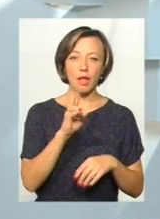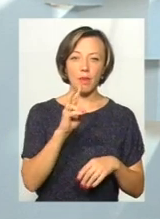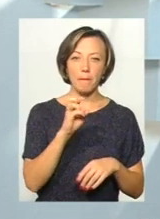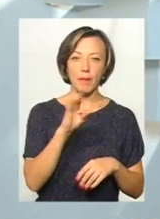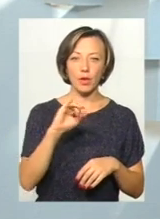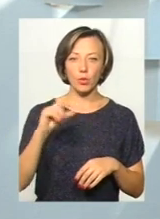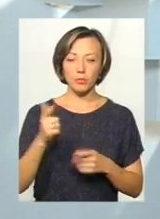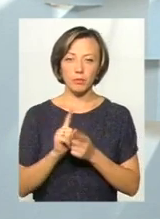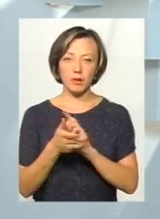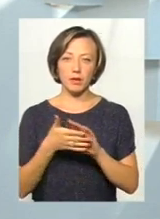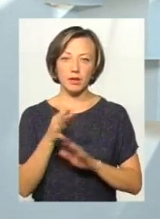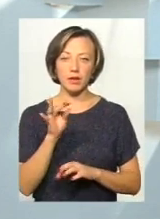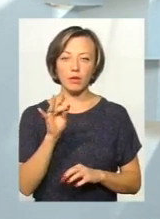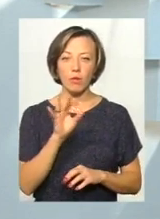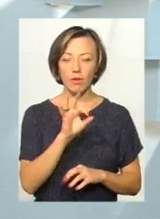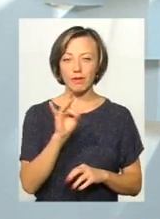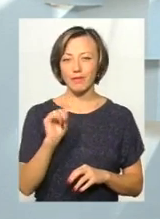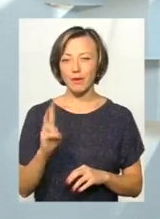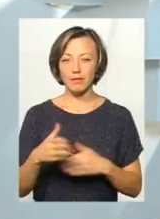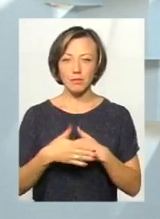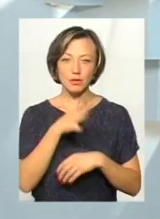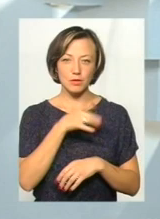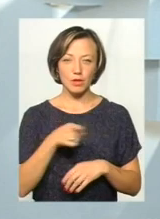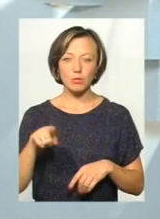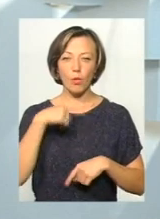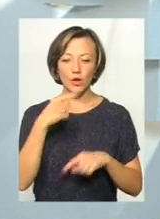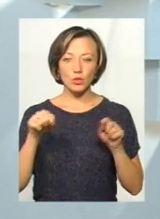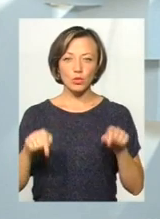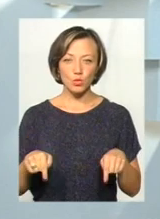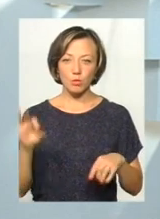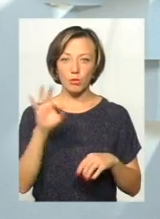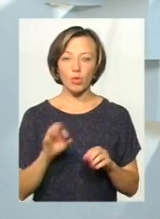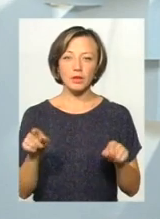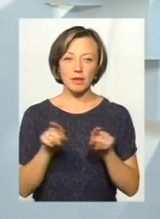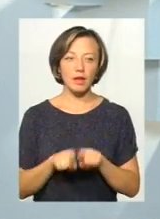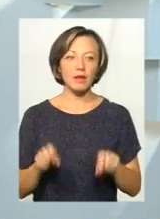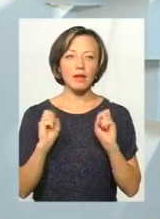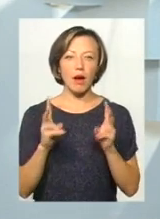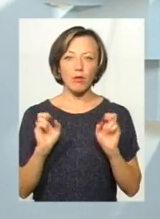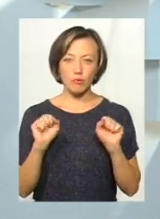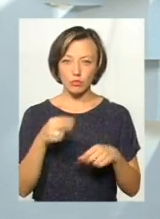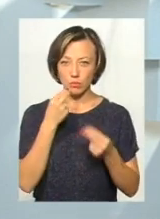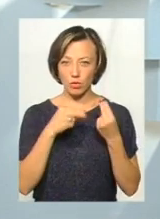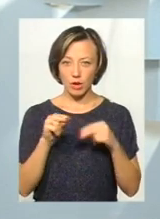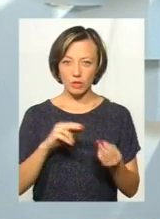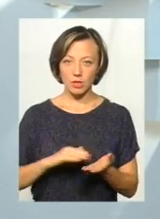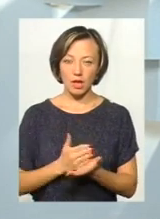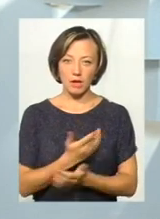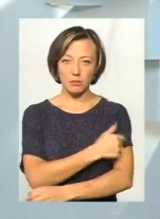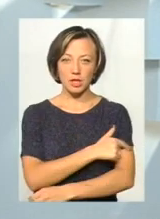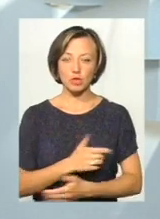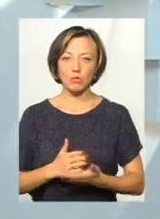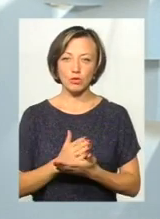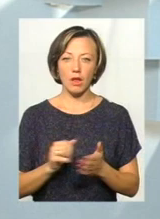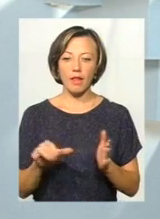мову Ольги Рибак. І найближчим часом говоритимемо тут, в цій студії, про те, як можуть покращити якість медичних